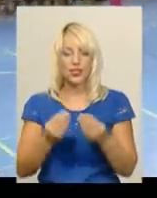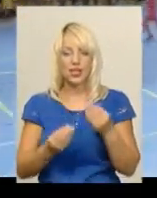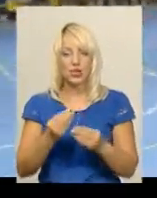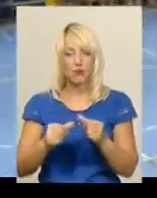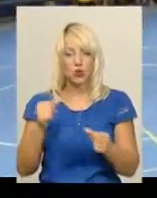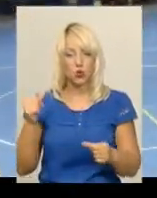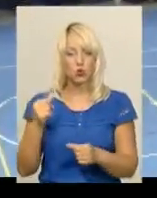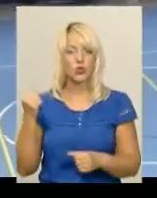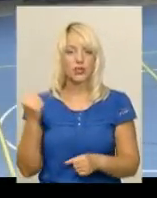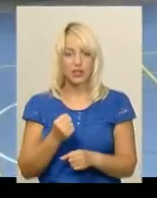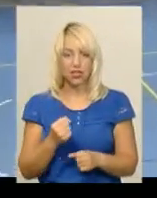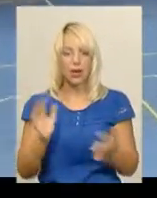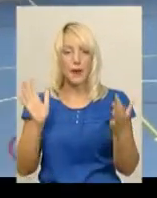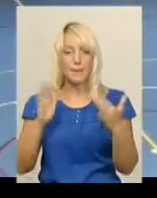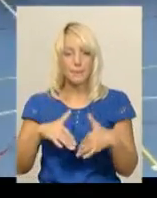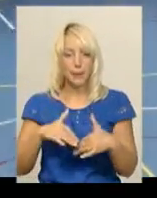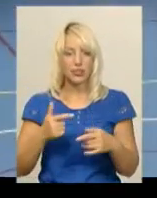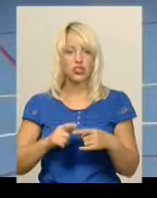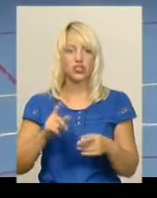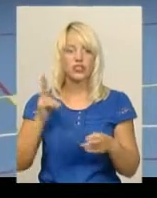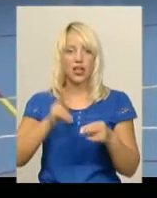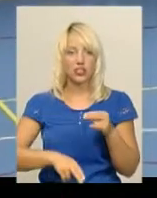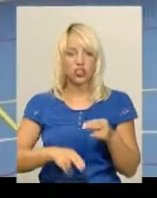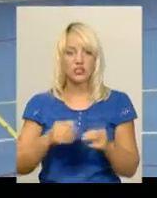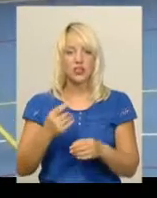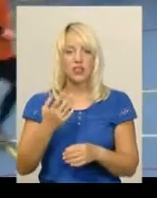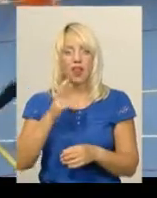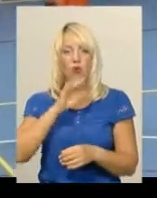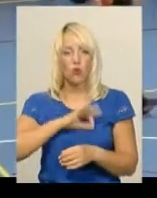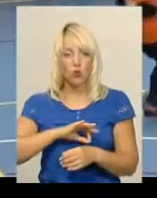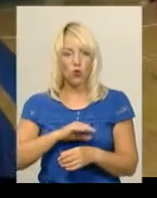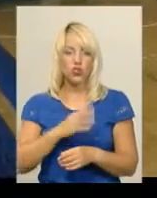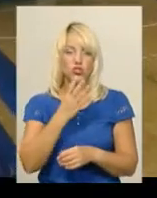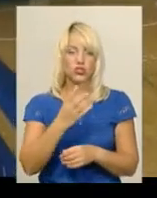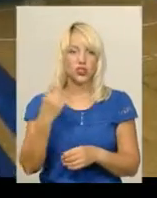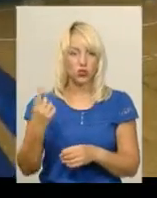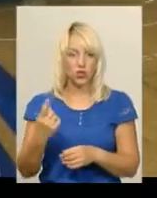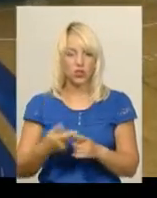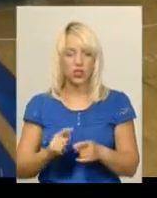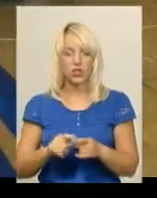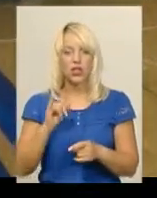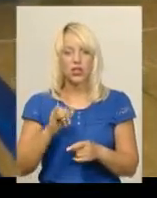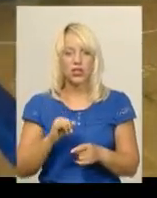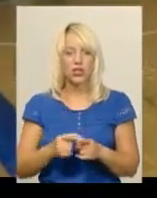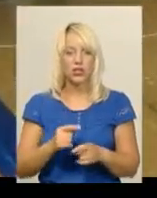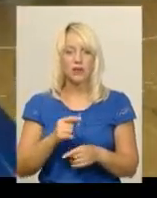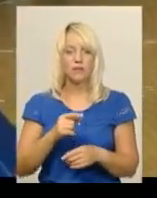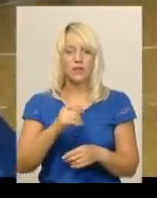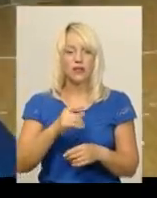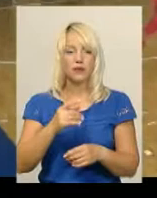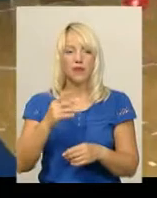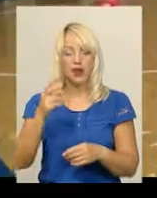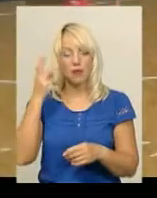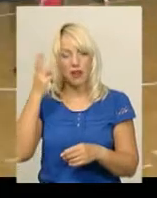два спаринги. Матч з Хожувським «Клірексом» завершився на його користь з рахунком 4-1. Рекорду з «Бєльсько-Бяла» хмельничани